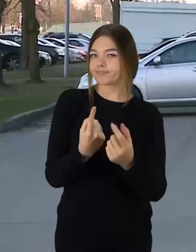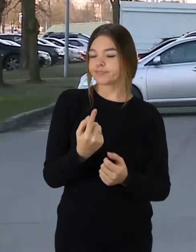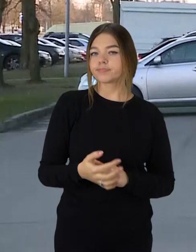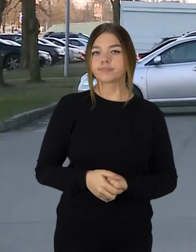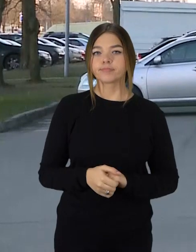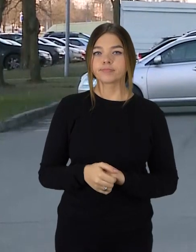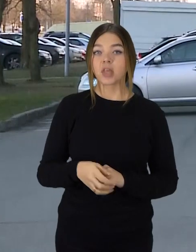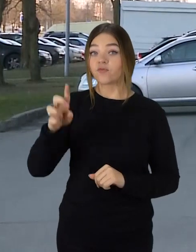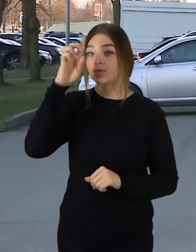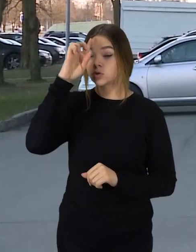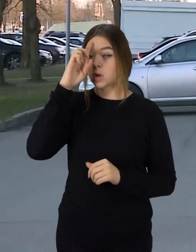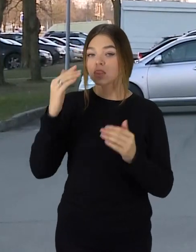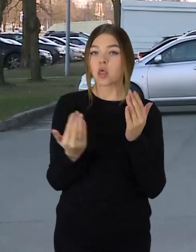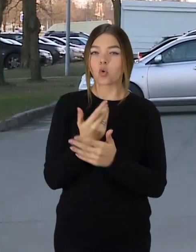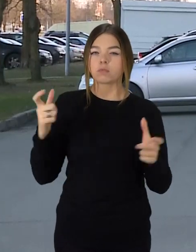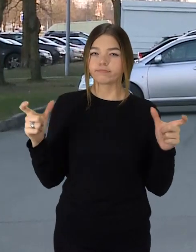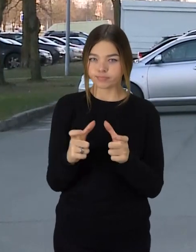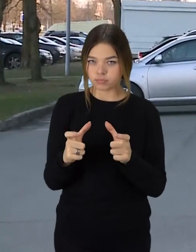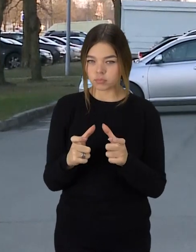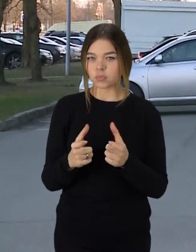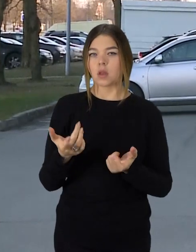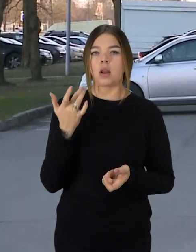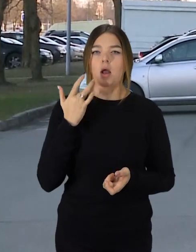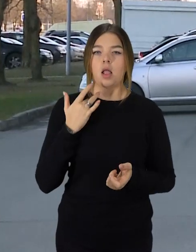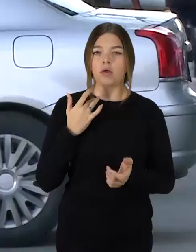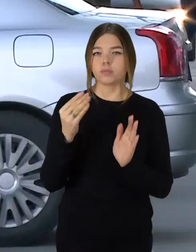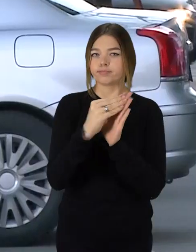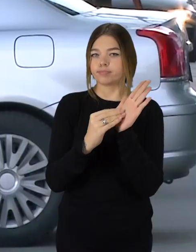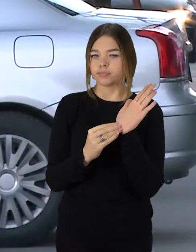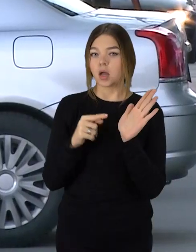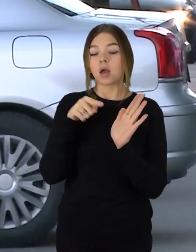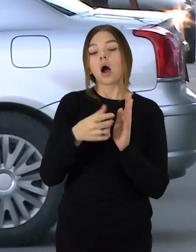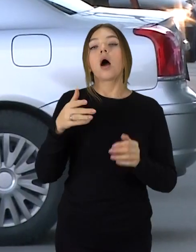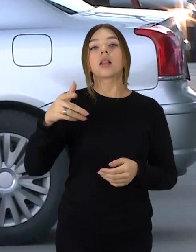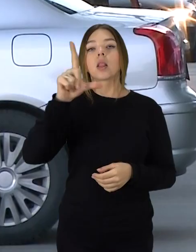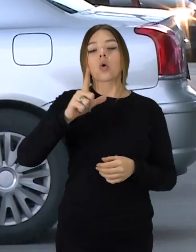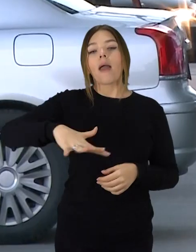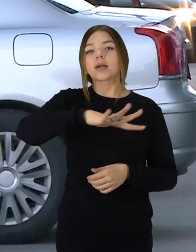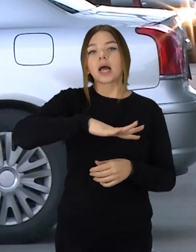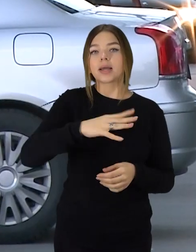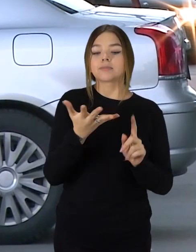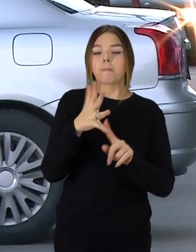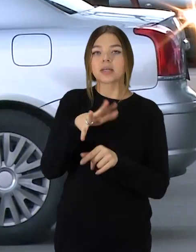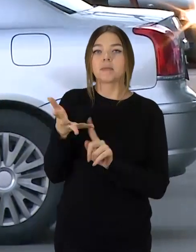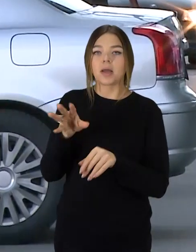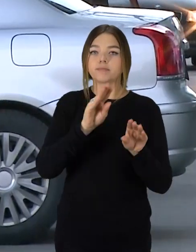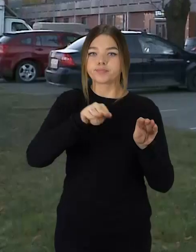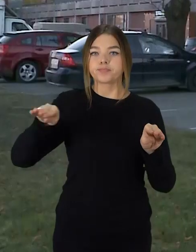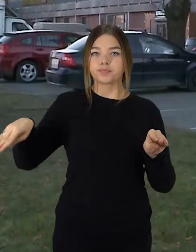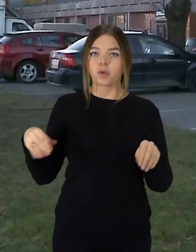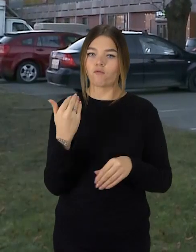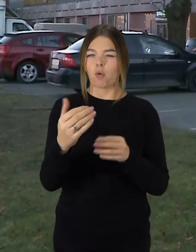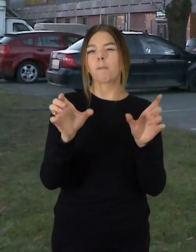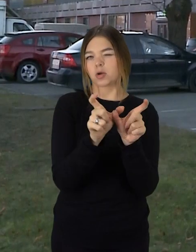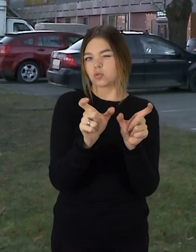Vyriausybė įvedus naujus ribojimus pirkybos centruose stovėjimo aikštelėse automobiliams bus leidžiamas stovėti tik kas penktoje vietoje. Kalbinti